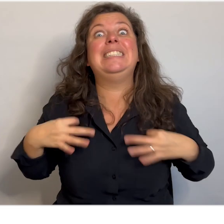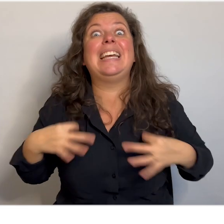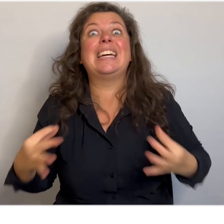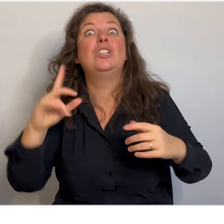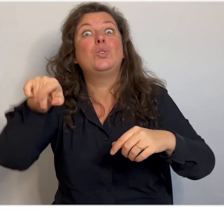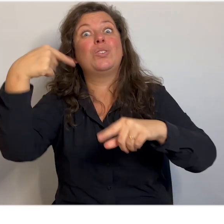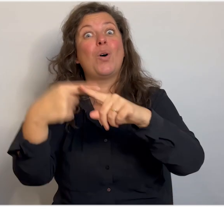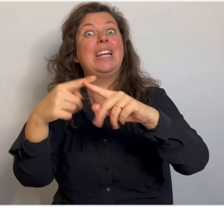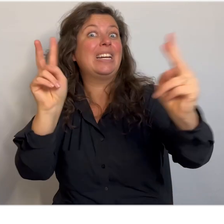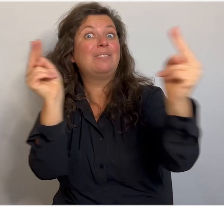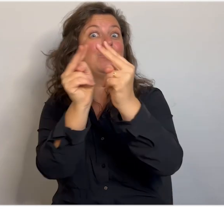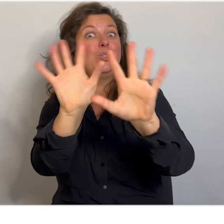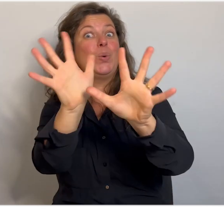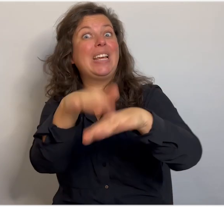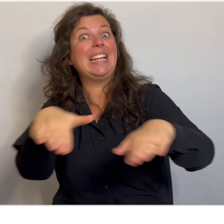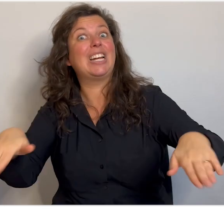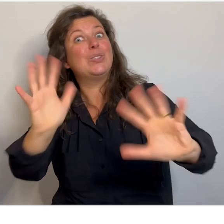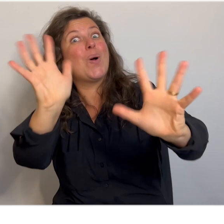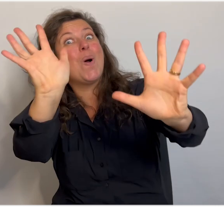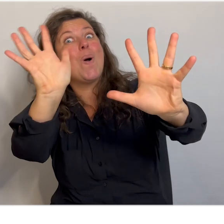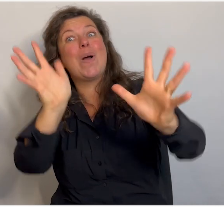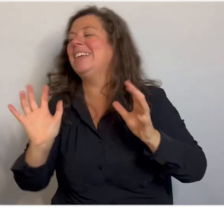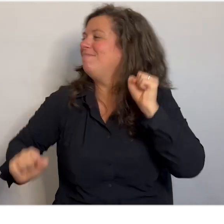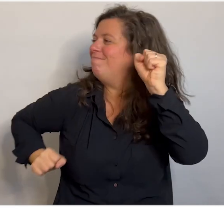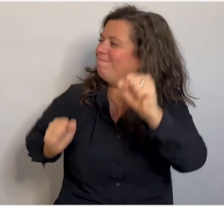Tot de volgende keer, Doei, kids. doei. Doei,